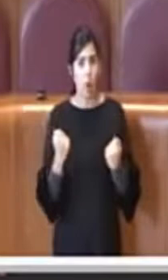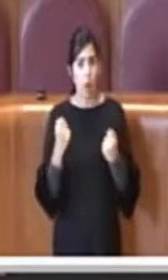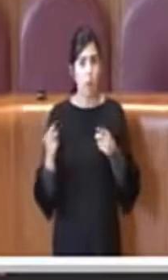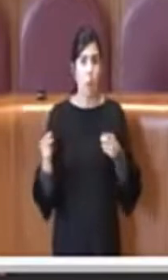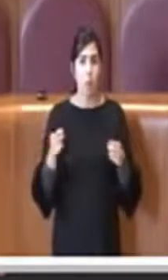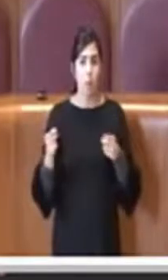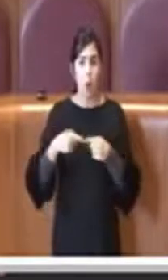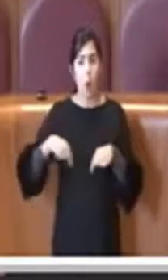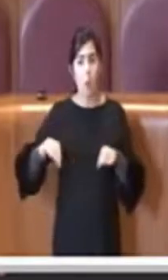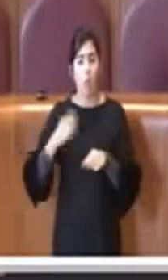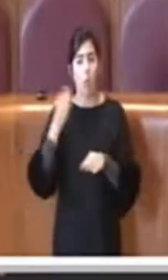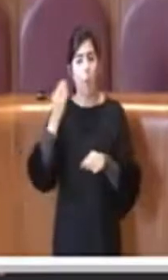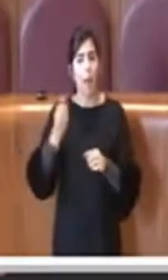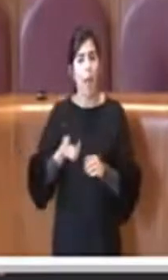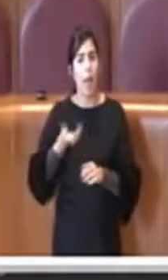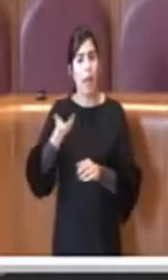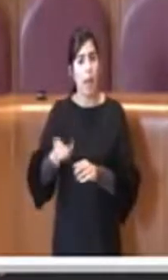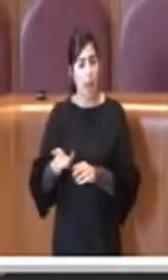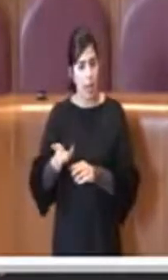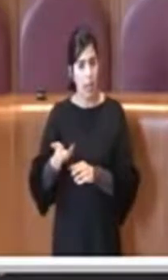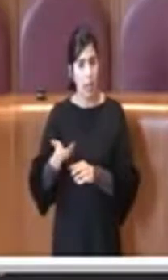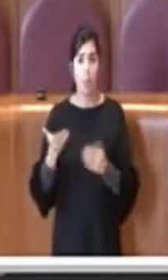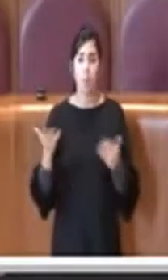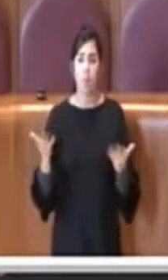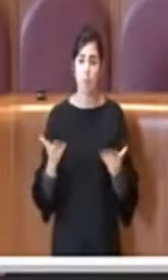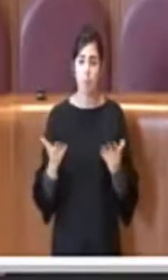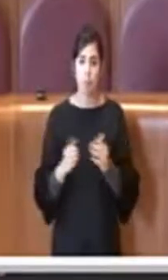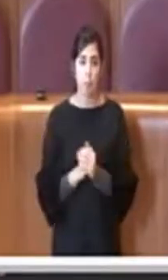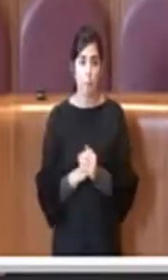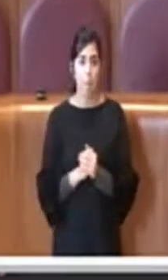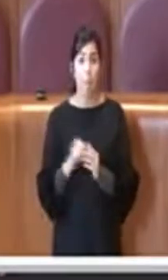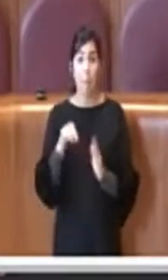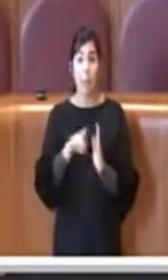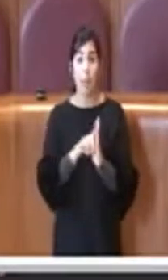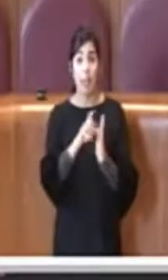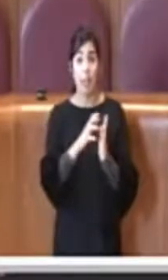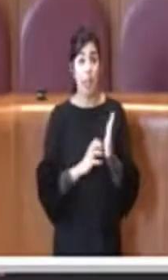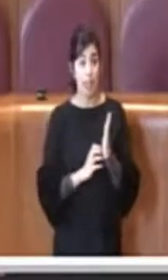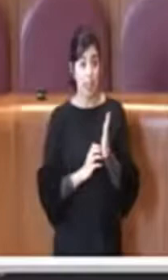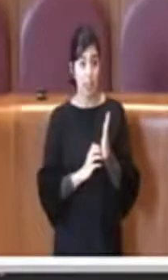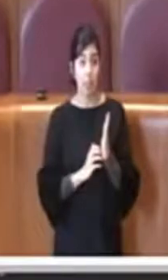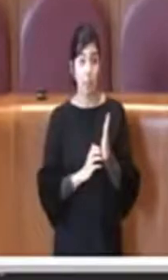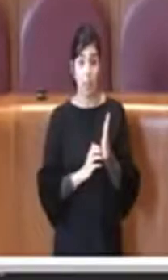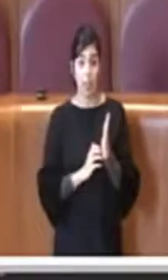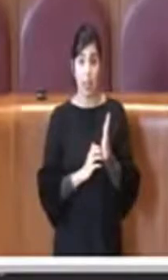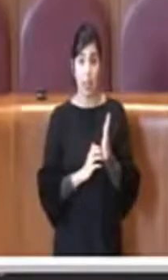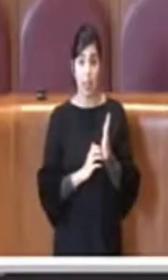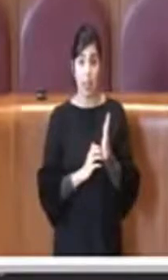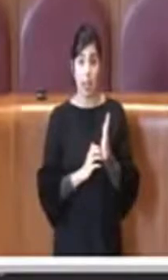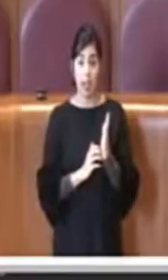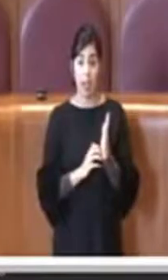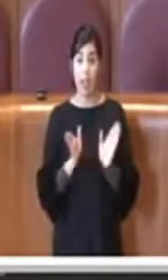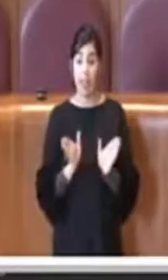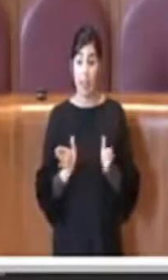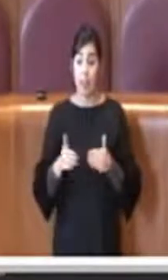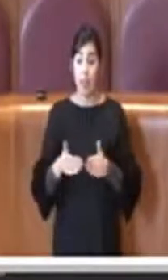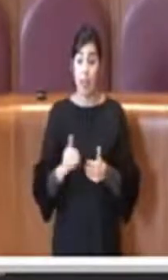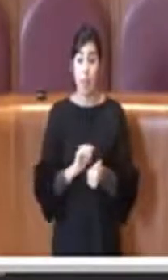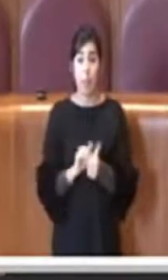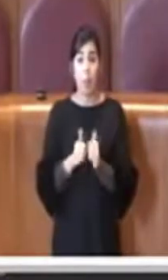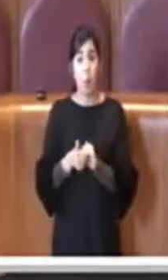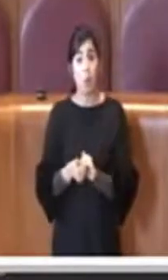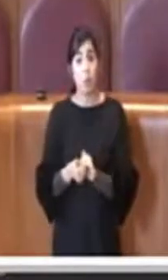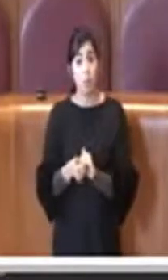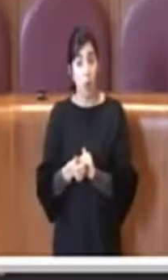Commissione, ovvero in questa delibera il Dipartimento Sport che ha